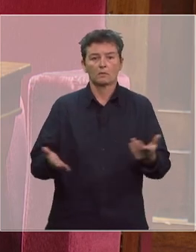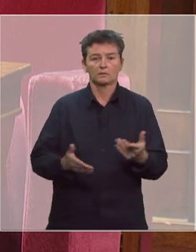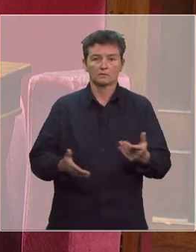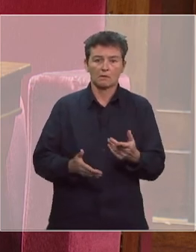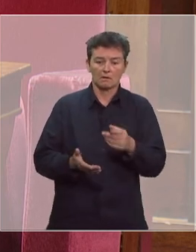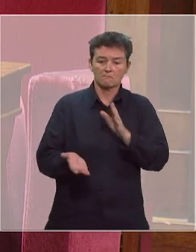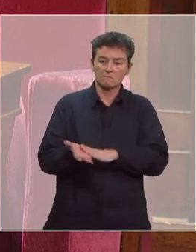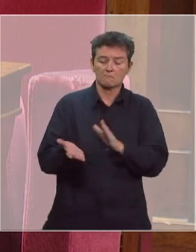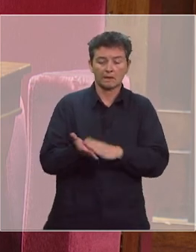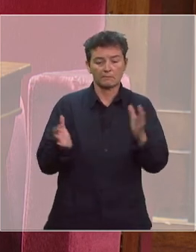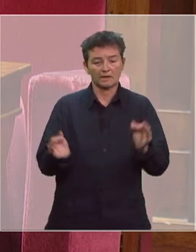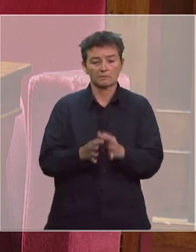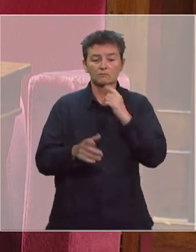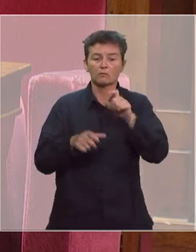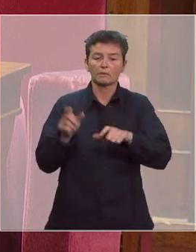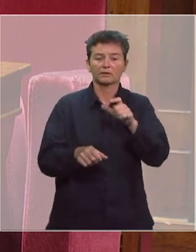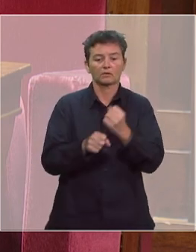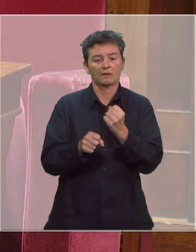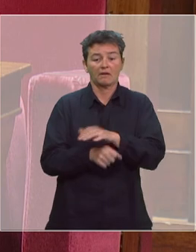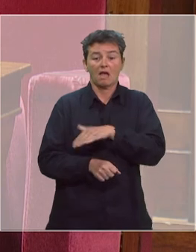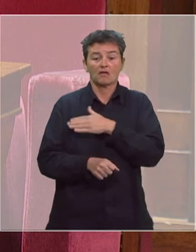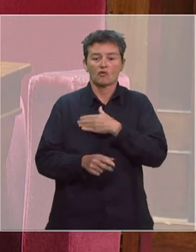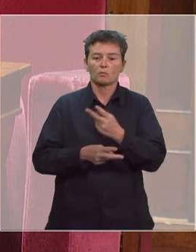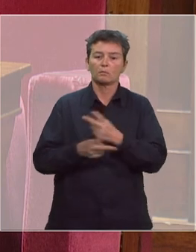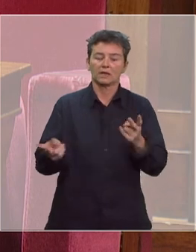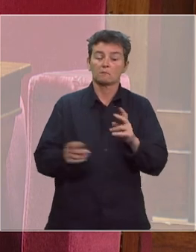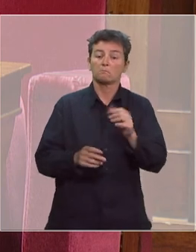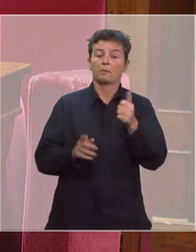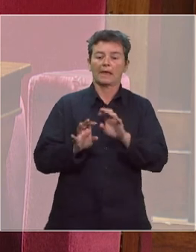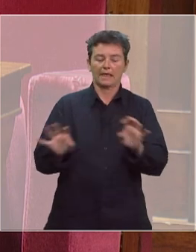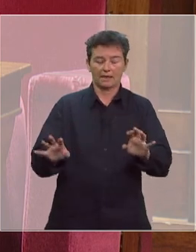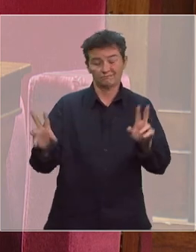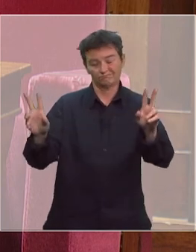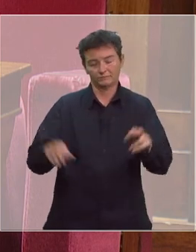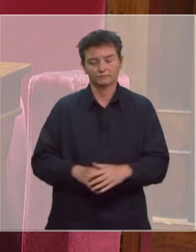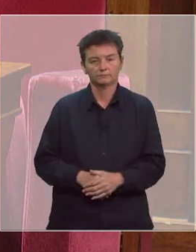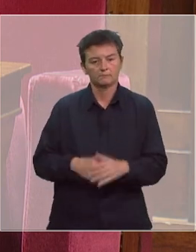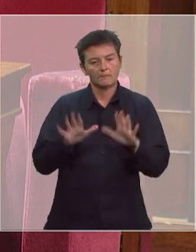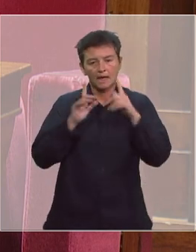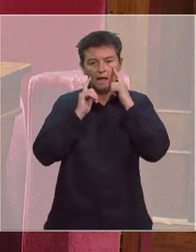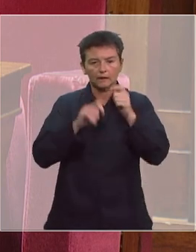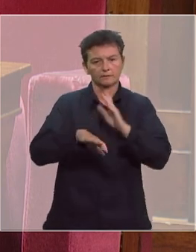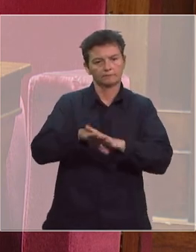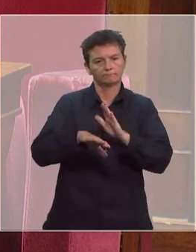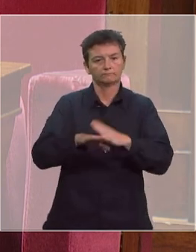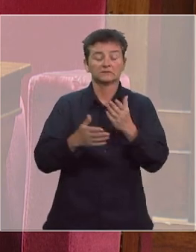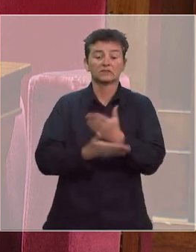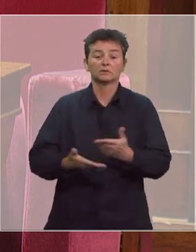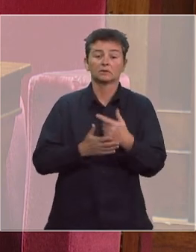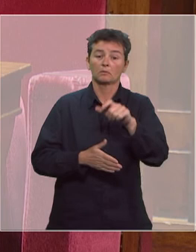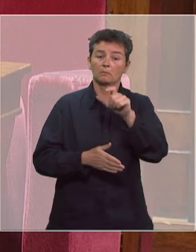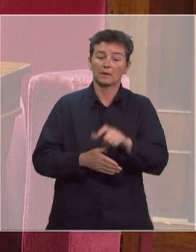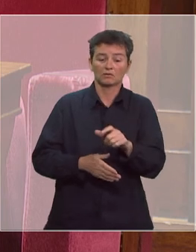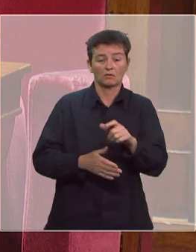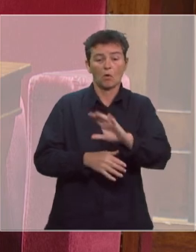les agents publics en première ligne. Pour autant, je voudrais attirer votre attention sur la situation particulière des auxiliaires de vie,